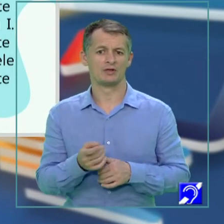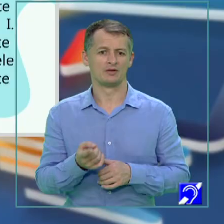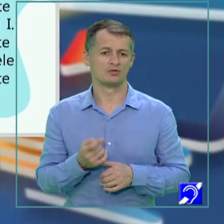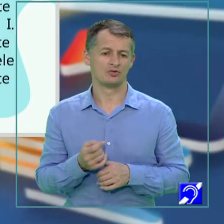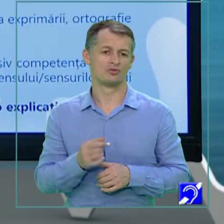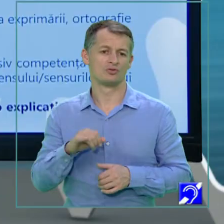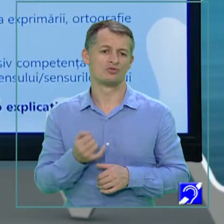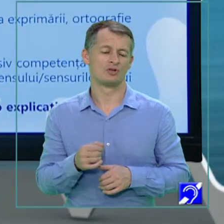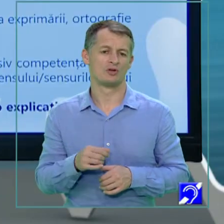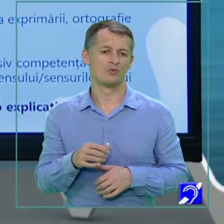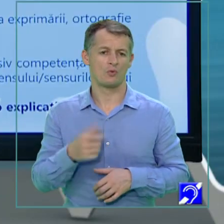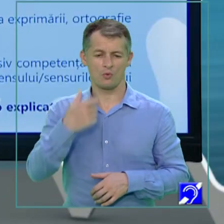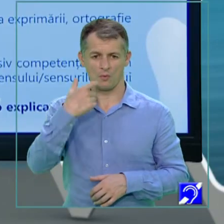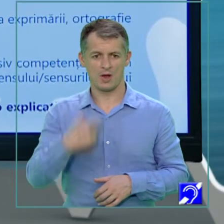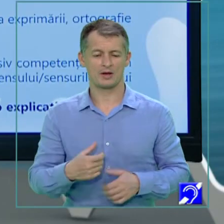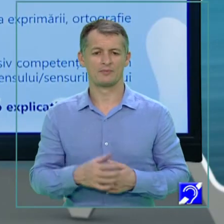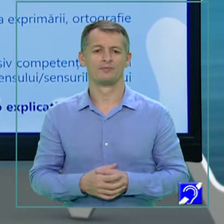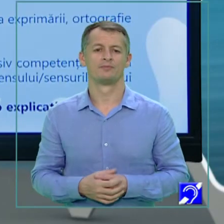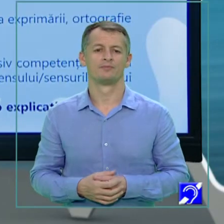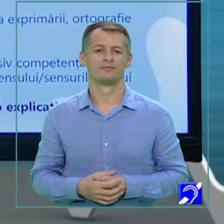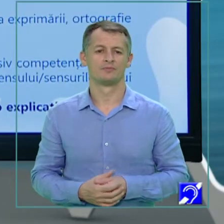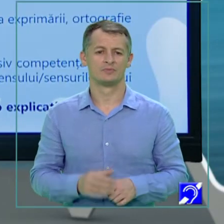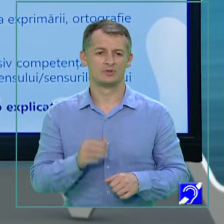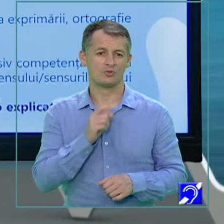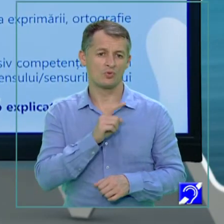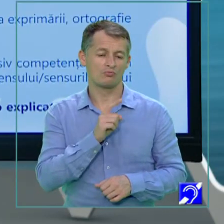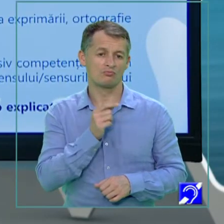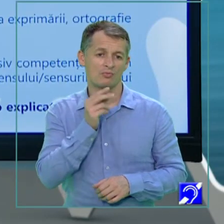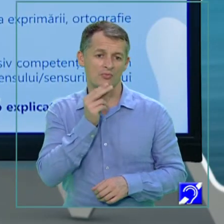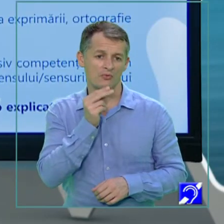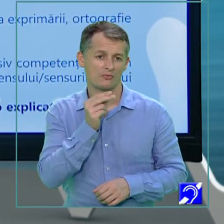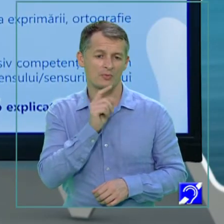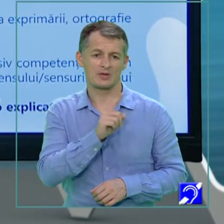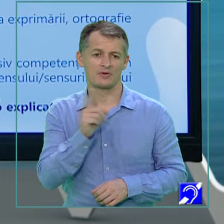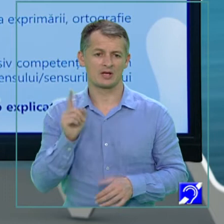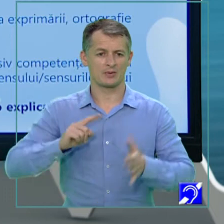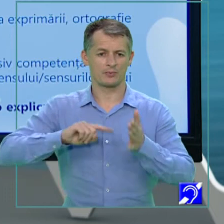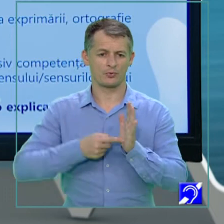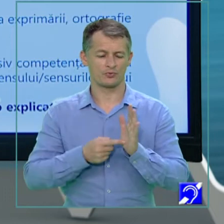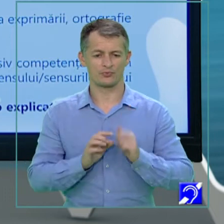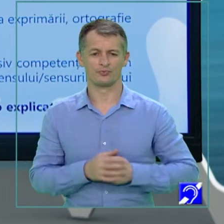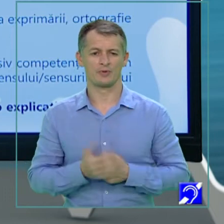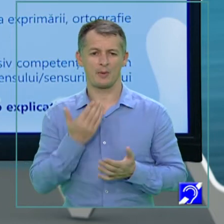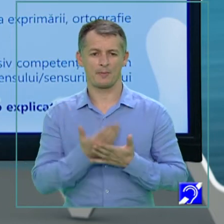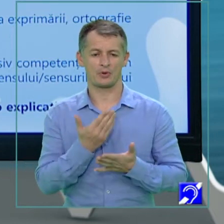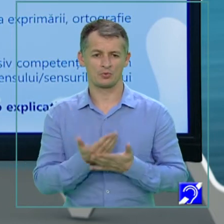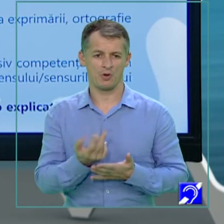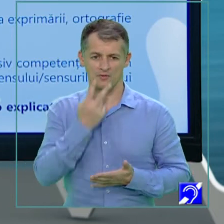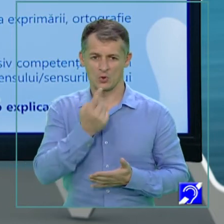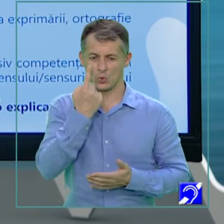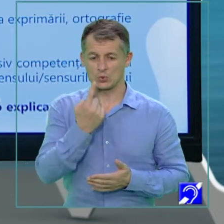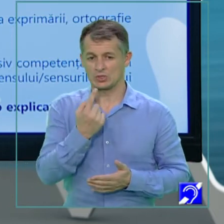șase puncte. Vom discuta rând pe rând cerințele pentru a vedea un răspuns posibil,